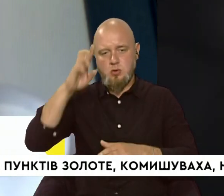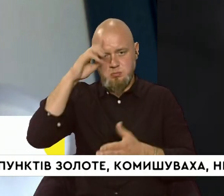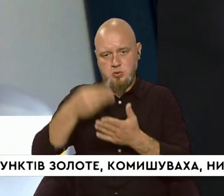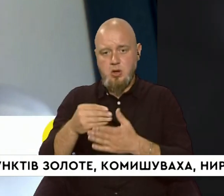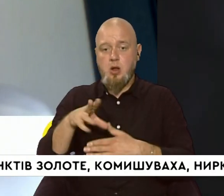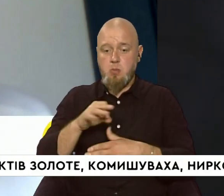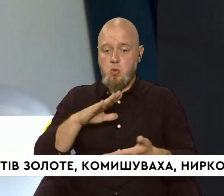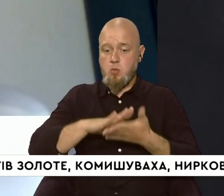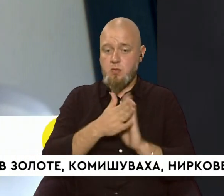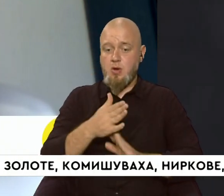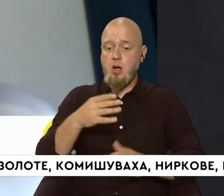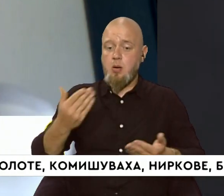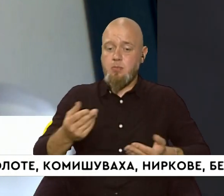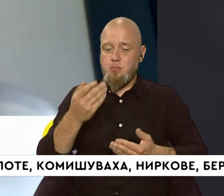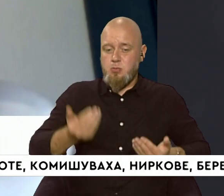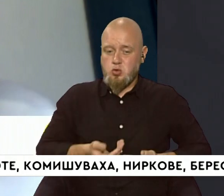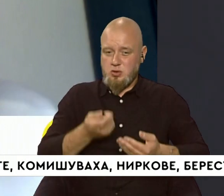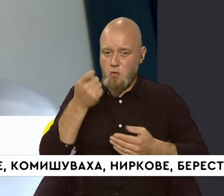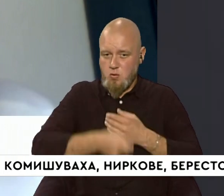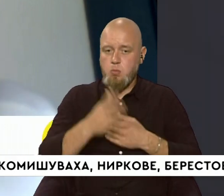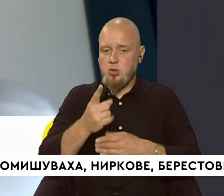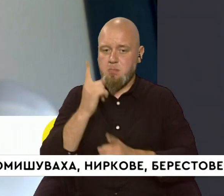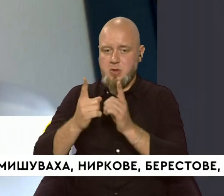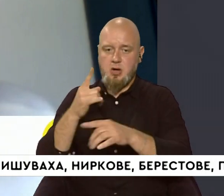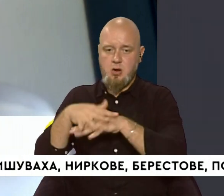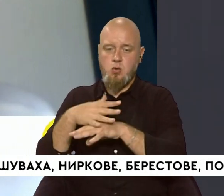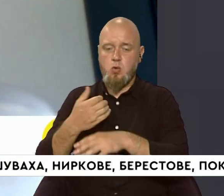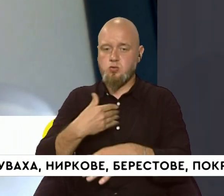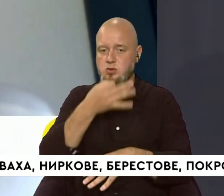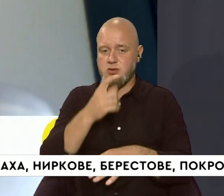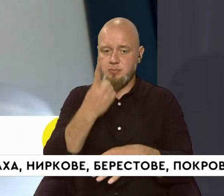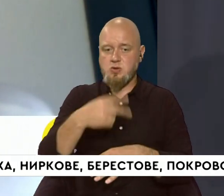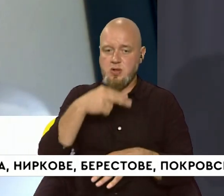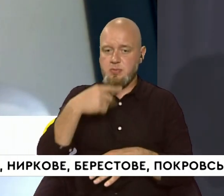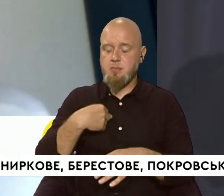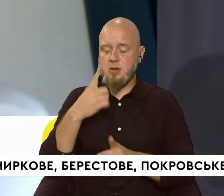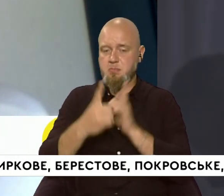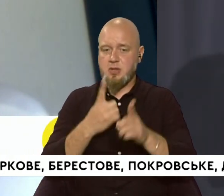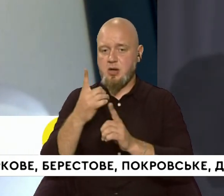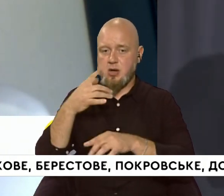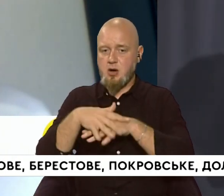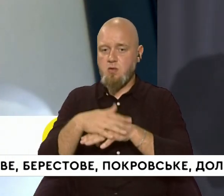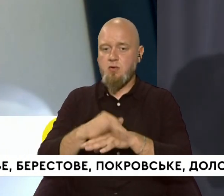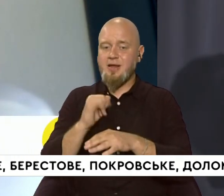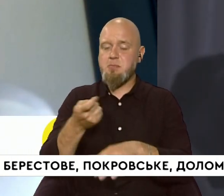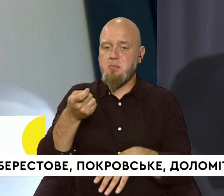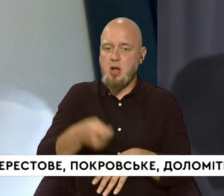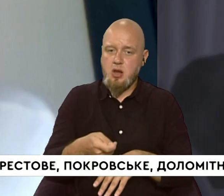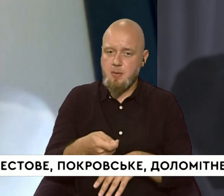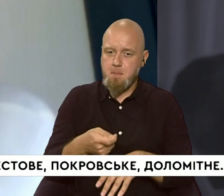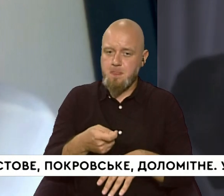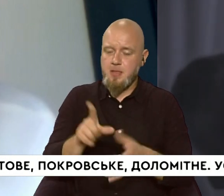новому прожитковому ми будемо перерахувати. Я хочу зазначити, що з 1 липня ми перерахуємо, і мінімальна